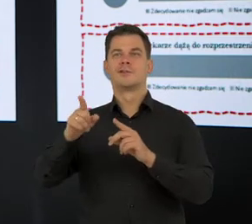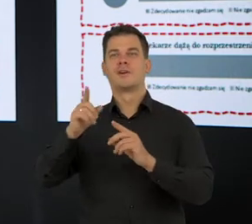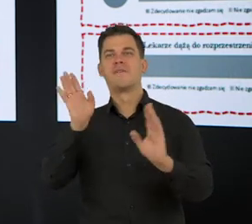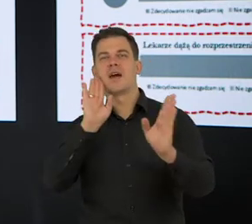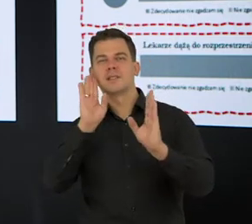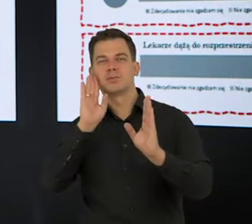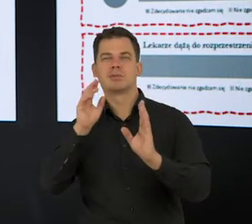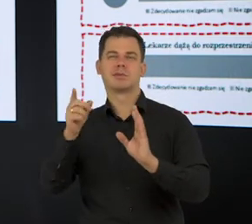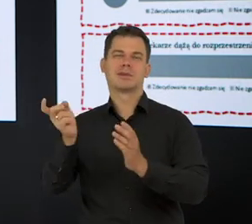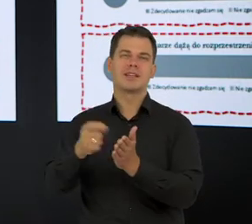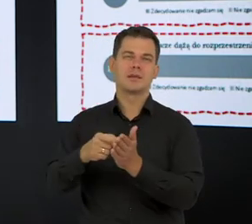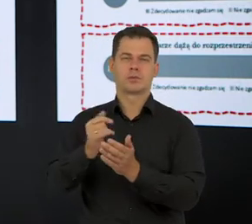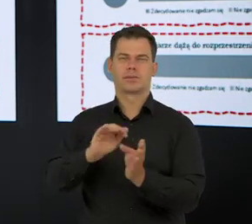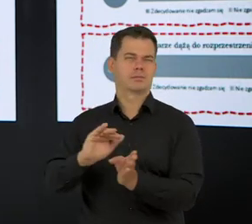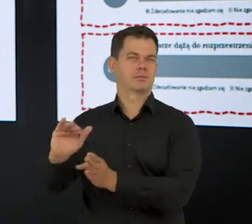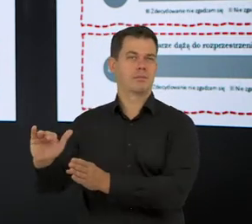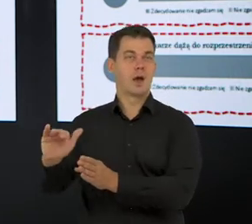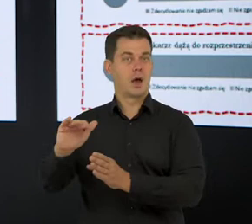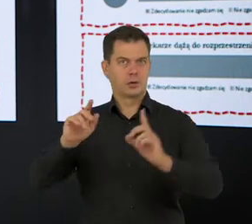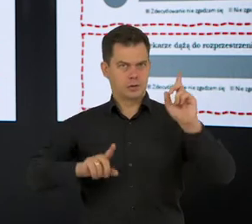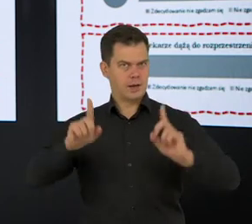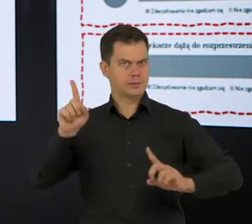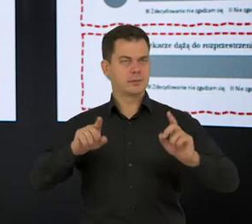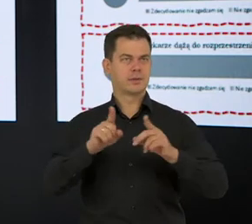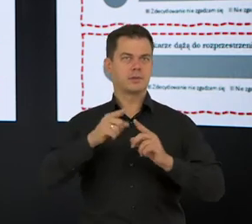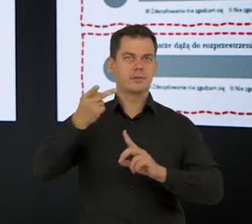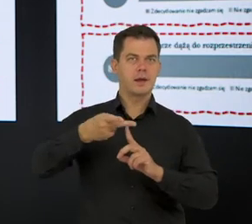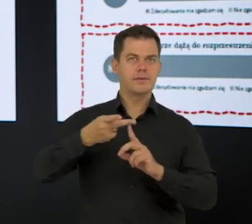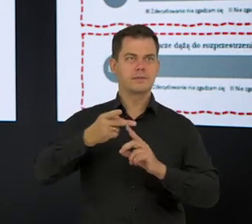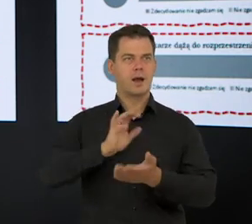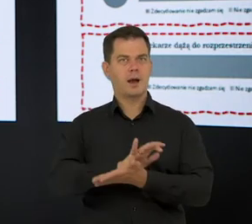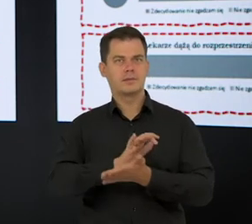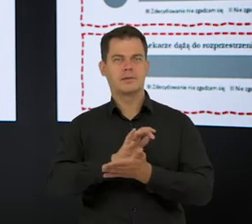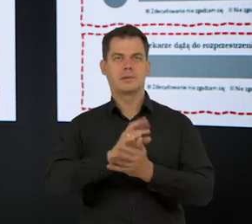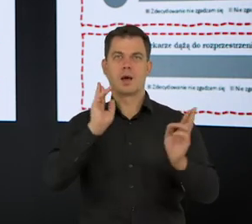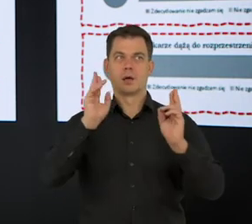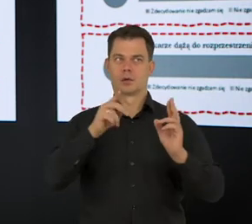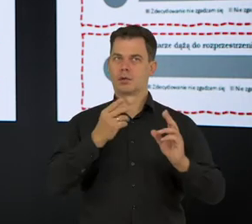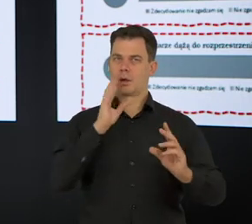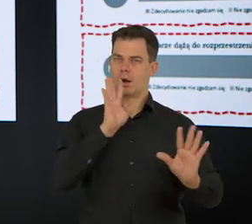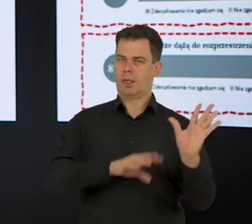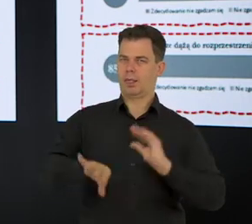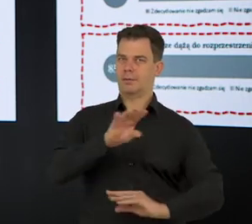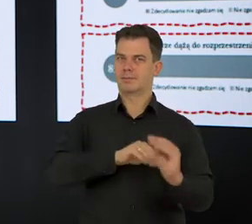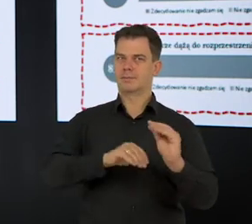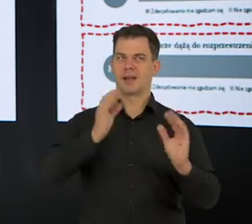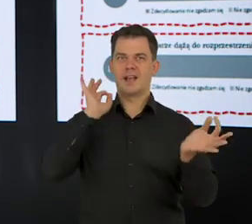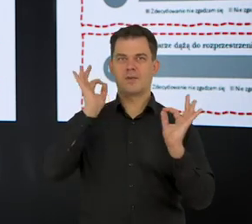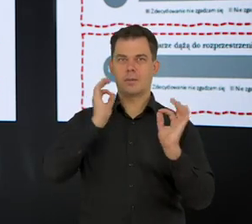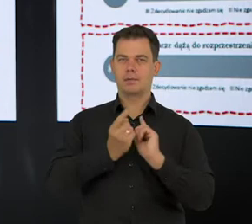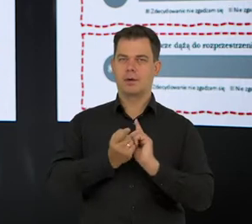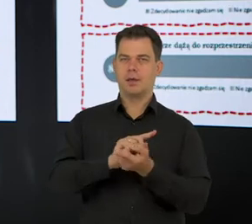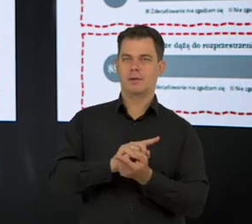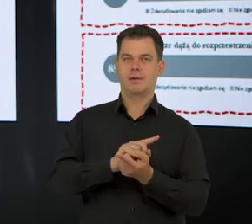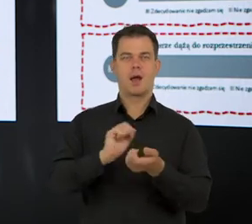kontrolować ludzi w mediach społecznościowych, to jest fakt, ale niestety zdarza się, że również w mediach tradycyjnych zdarza się jakaś